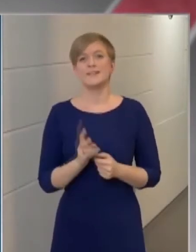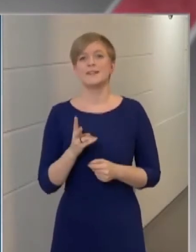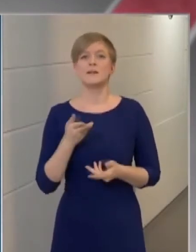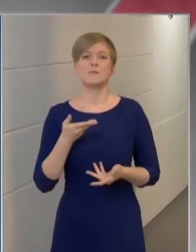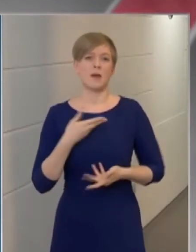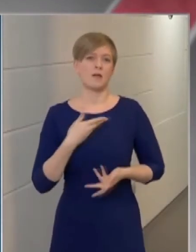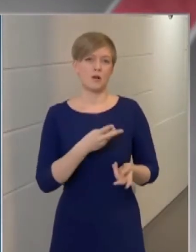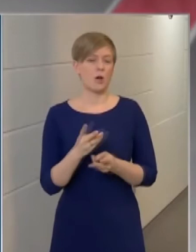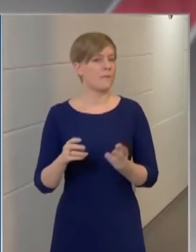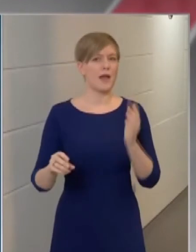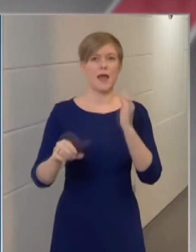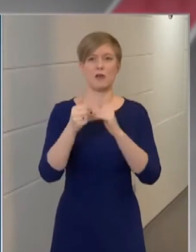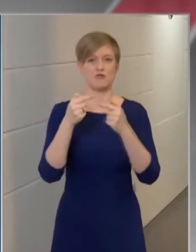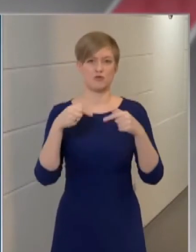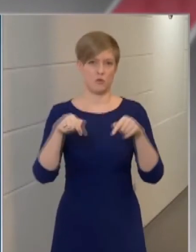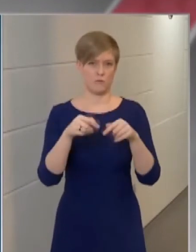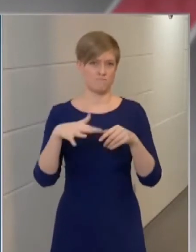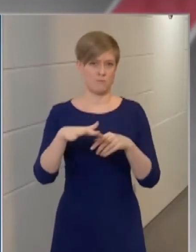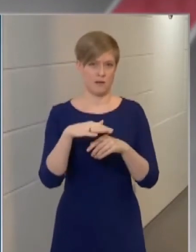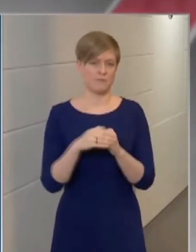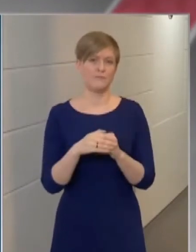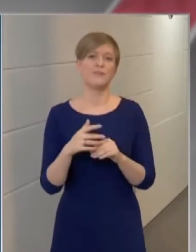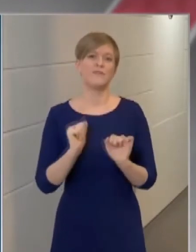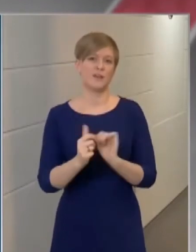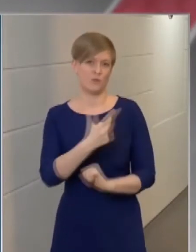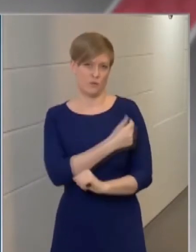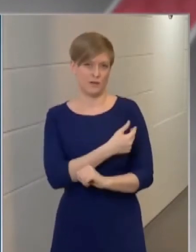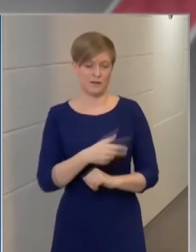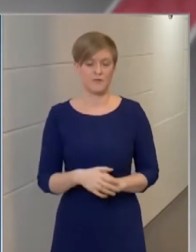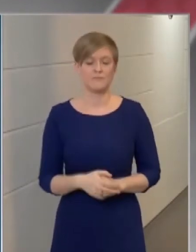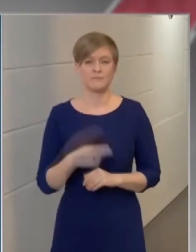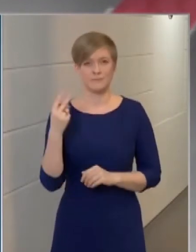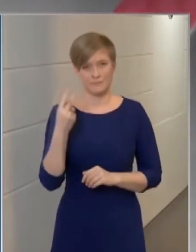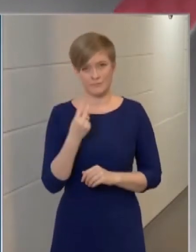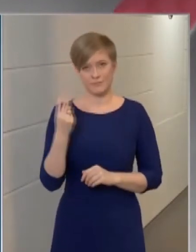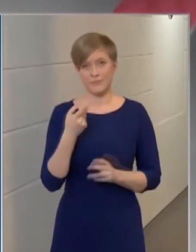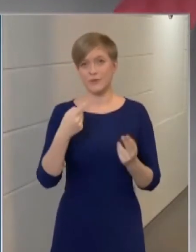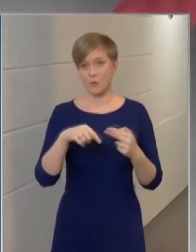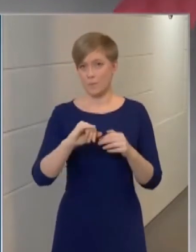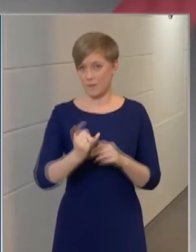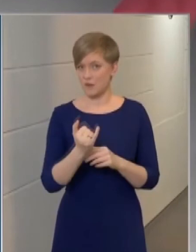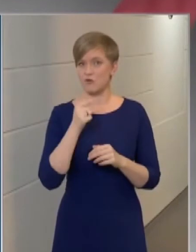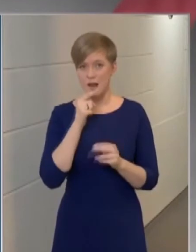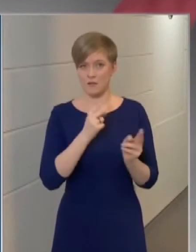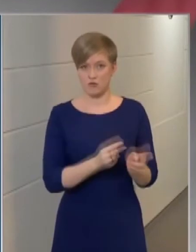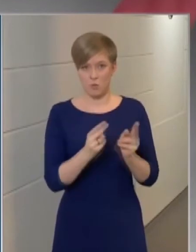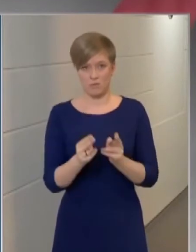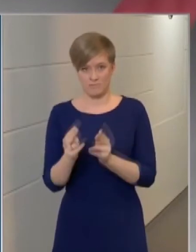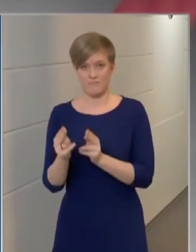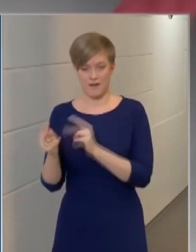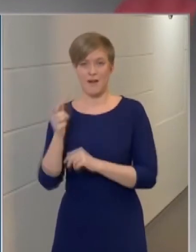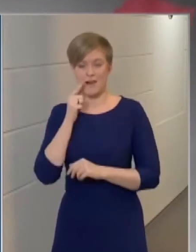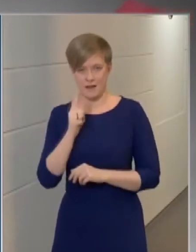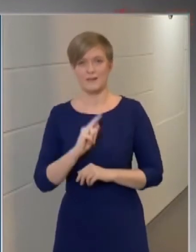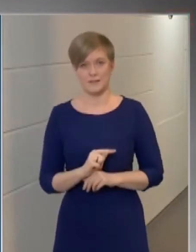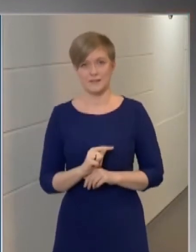szereplők közül kinek indokolt hamarabb megkapnia az oltóanyagot. Természetesen a többiek is sorra kerülnek, de